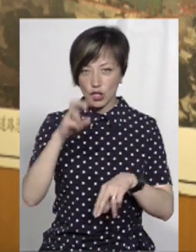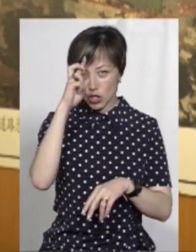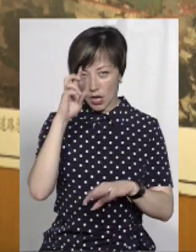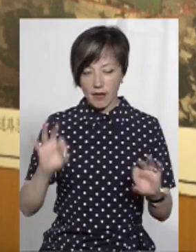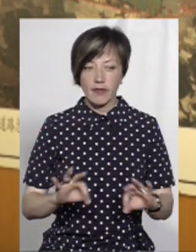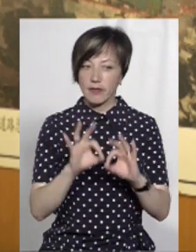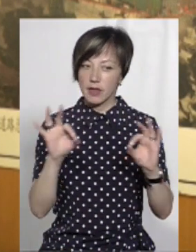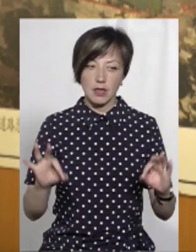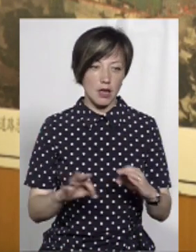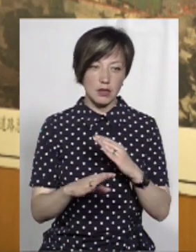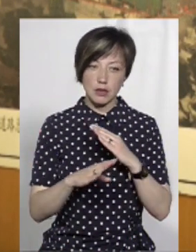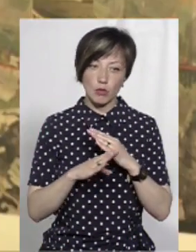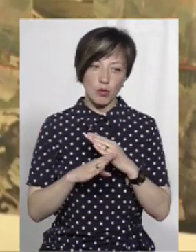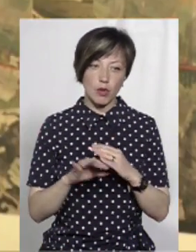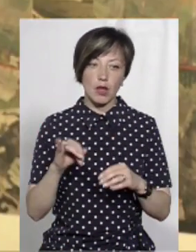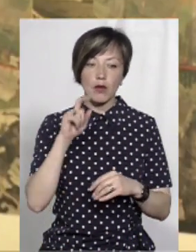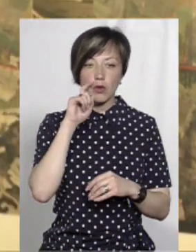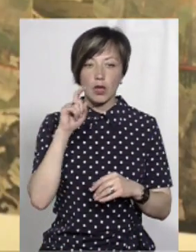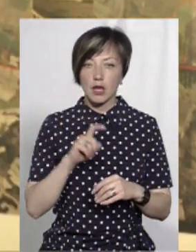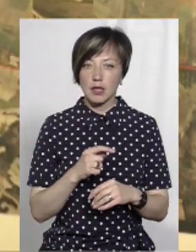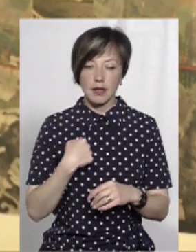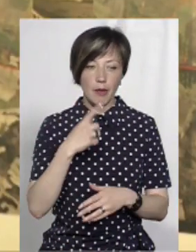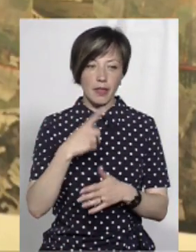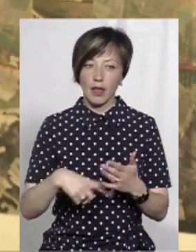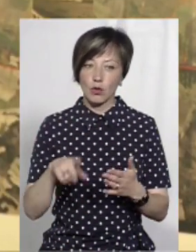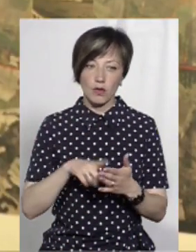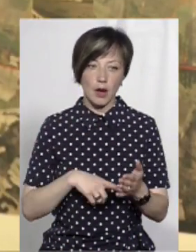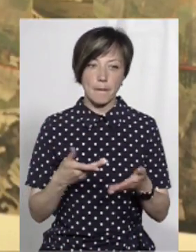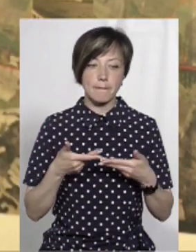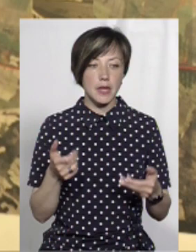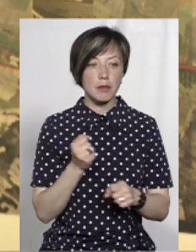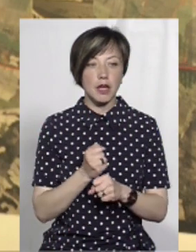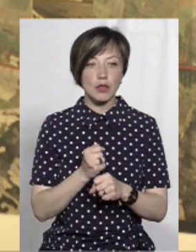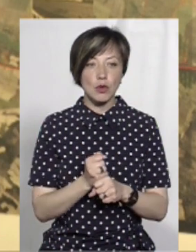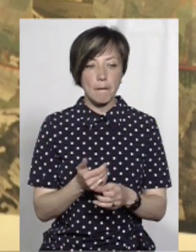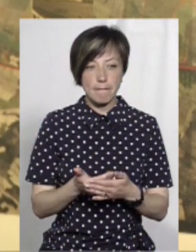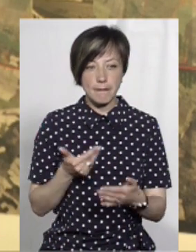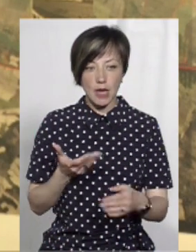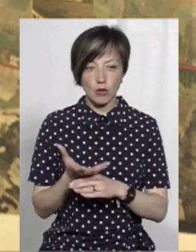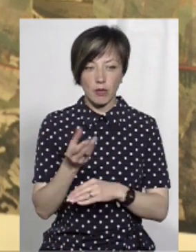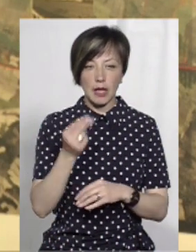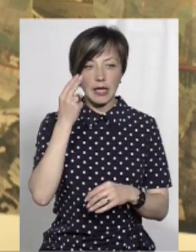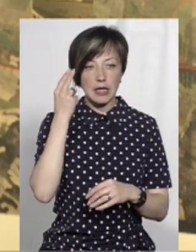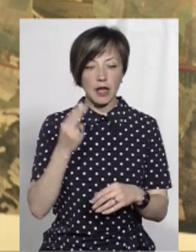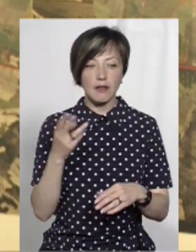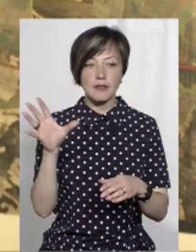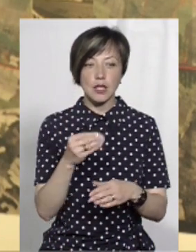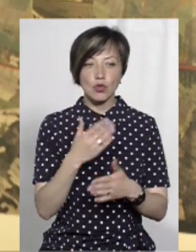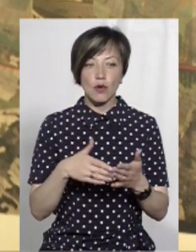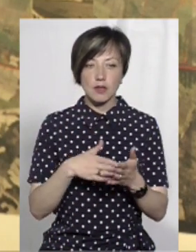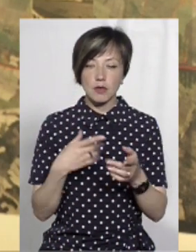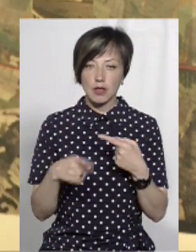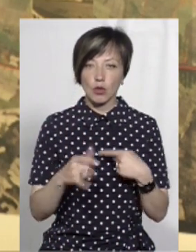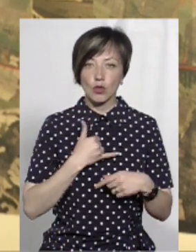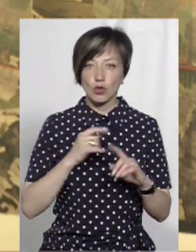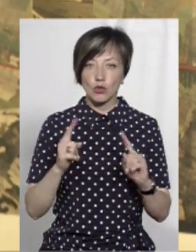ніяк не допомогла. І знову ж таки, в Україні нам не довіряють. Ми працюємо тільки по предоплаті. В Китаї ж все зовсім не так. у